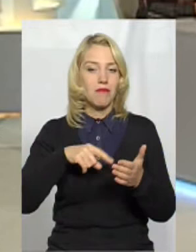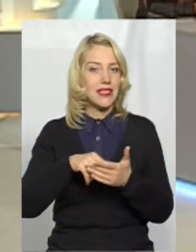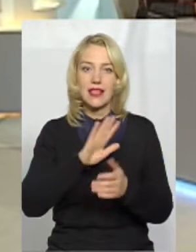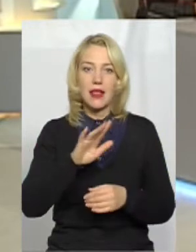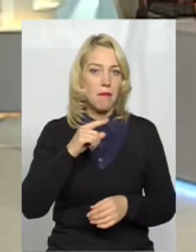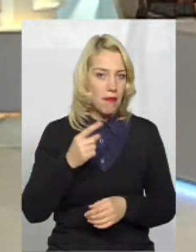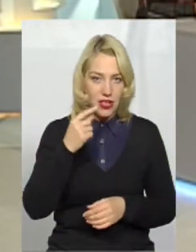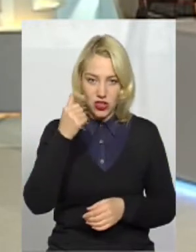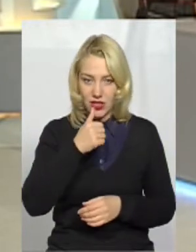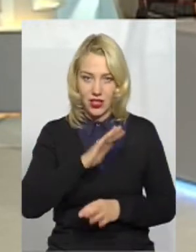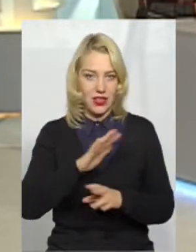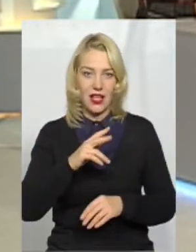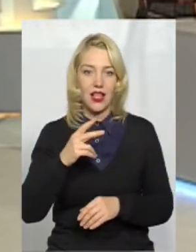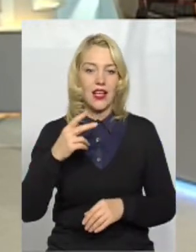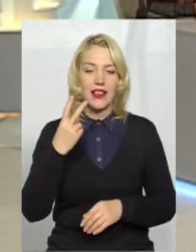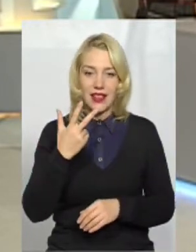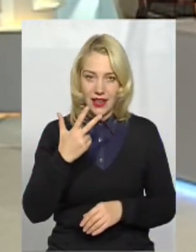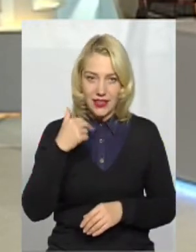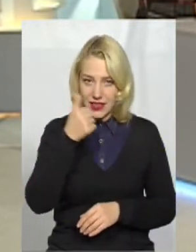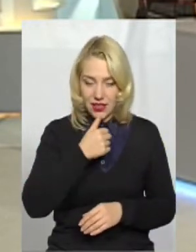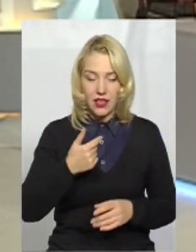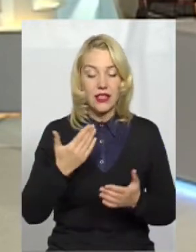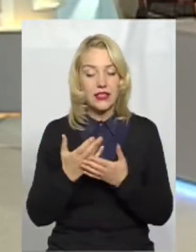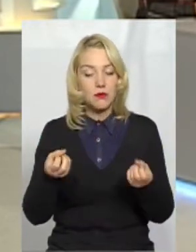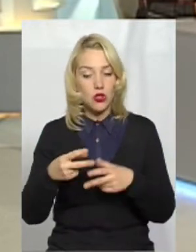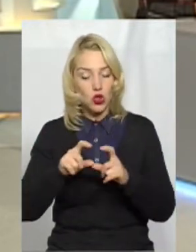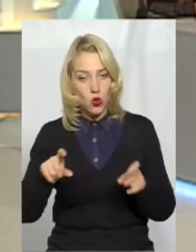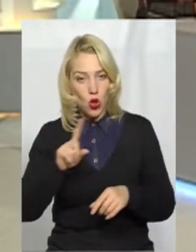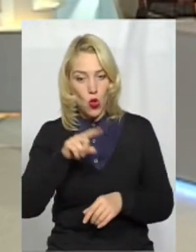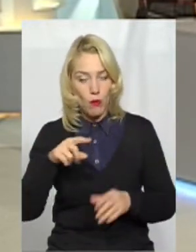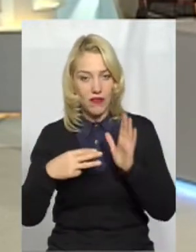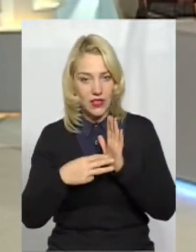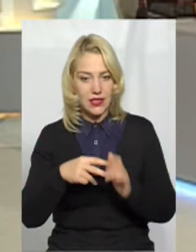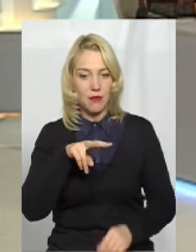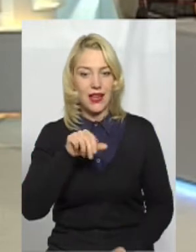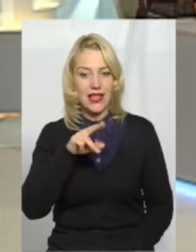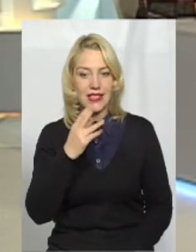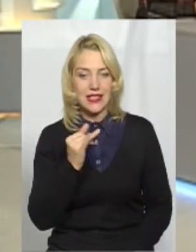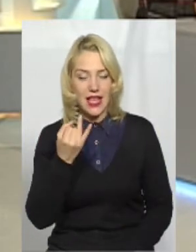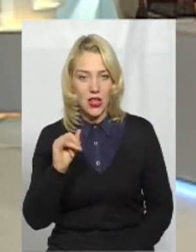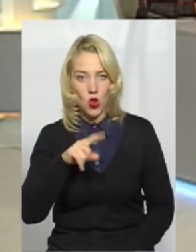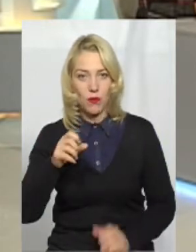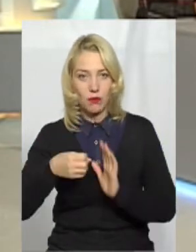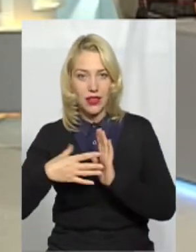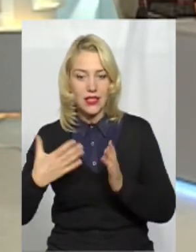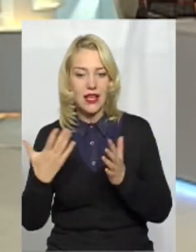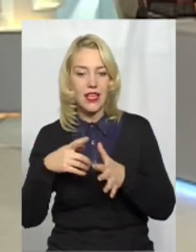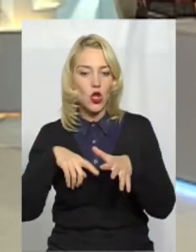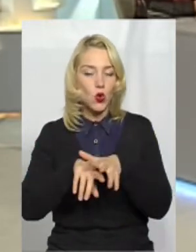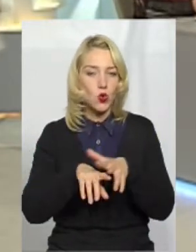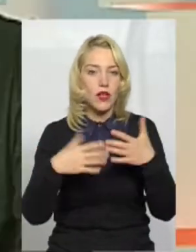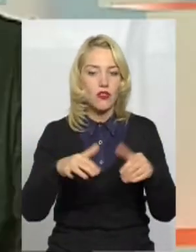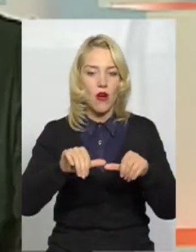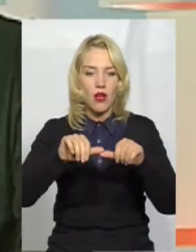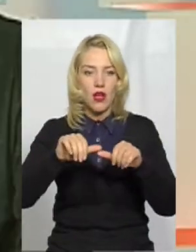заклади, це спеціалізована загальноосвітня школа номер 8, ліцей номер 15, в яких інклюзія організована вже більше